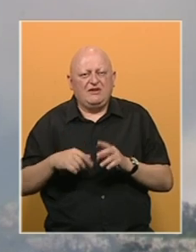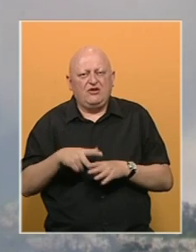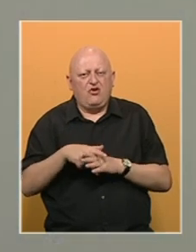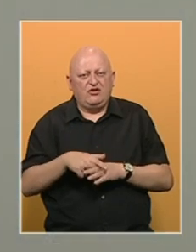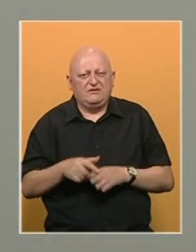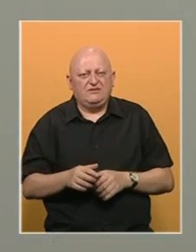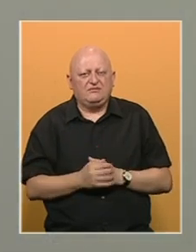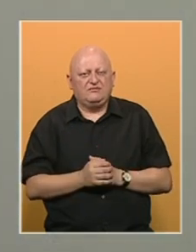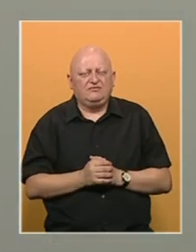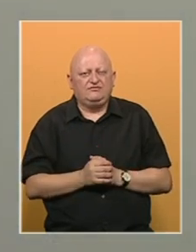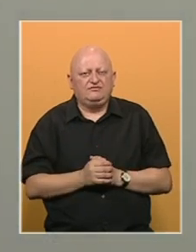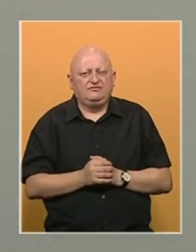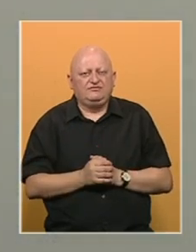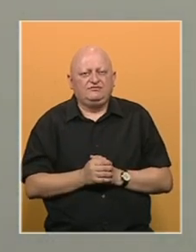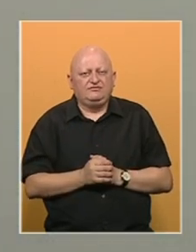Konjic.